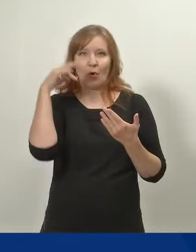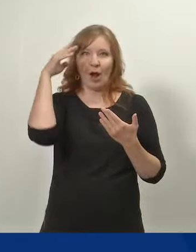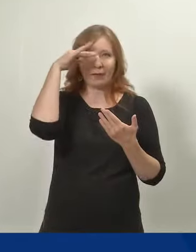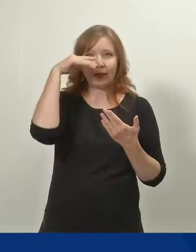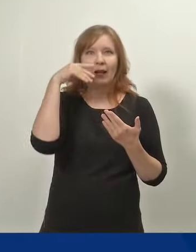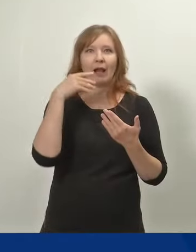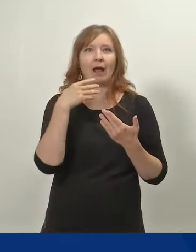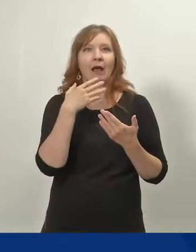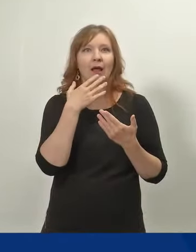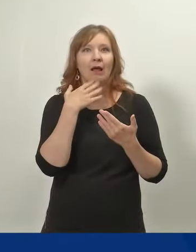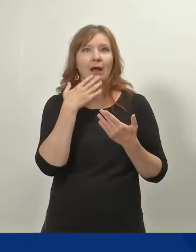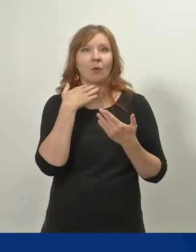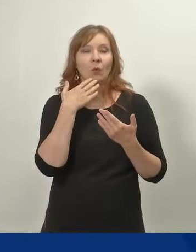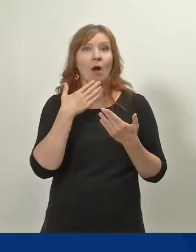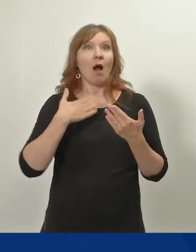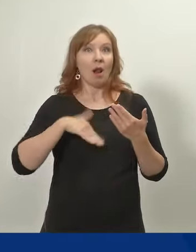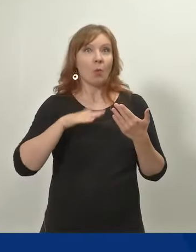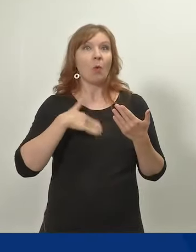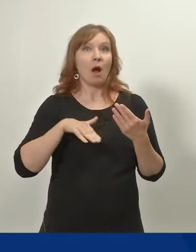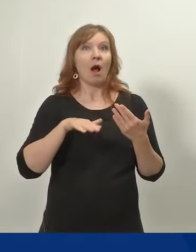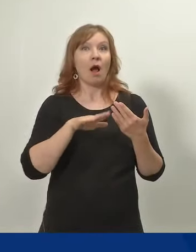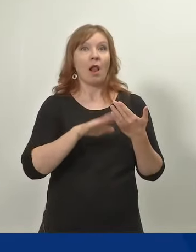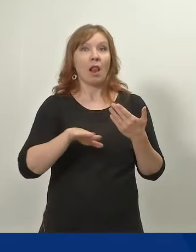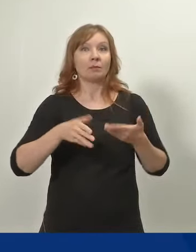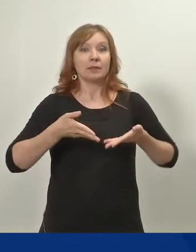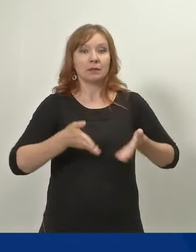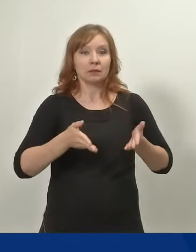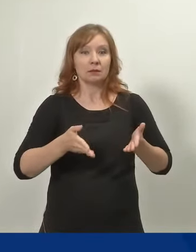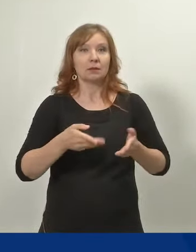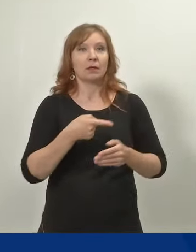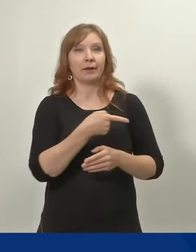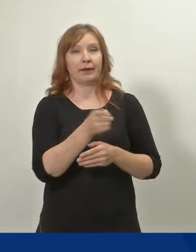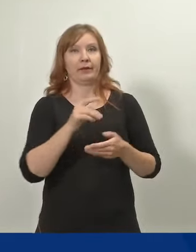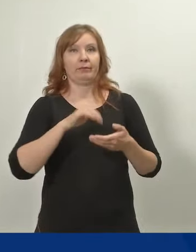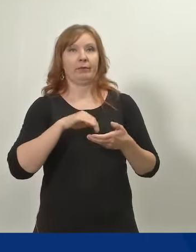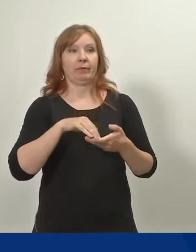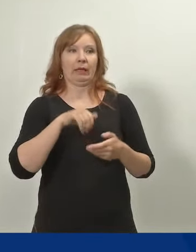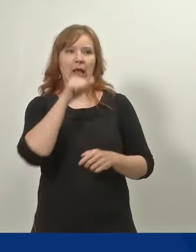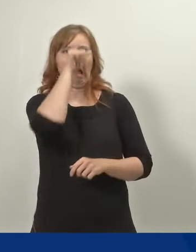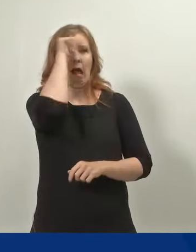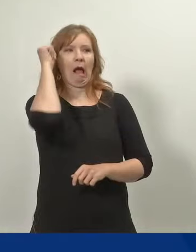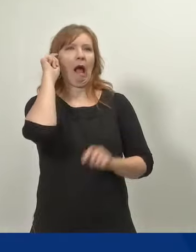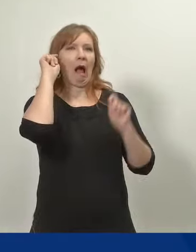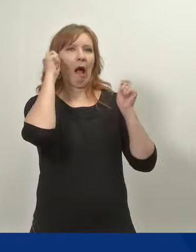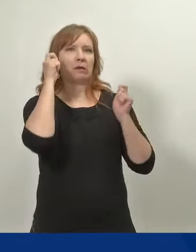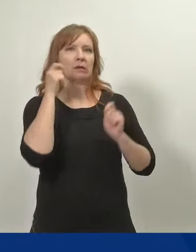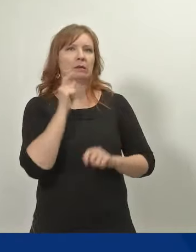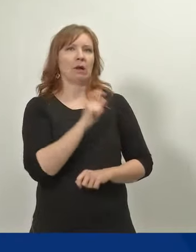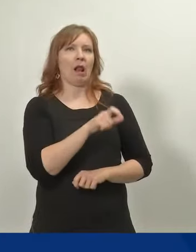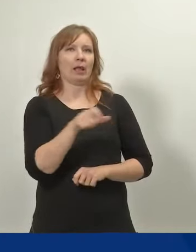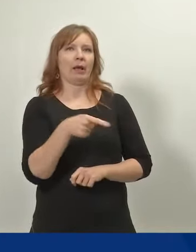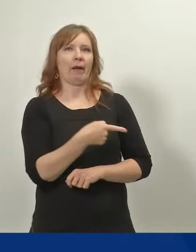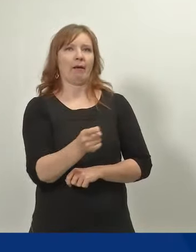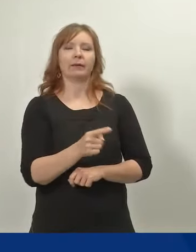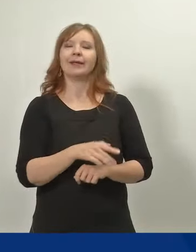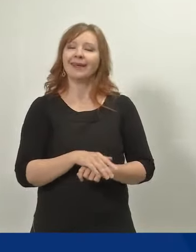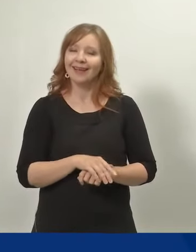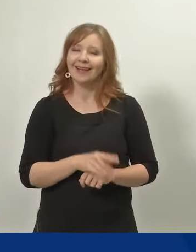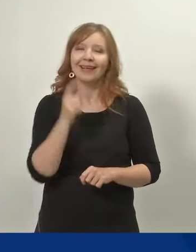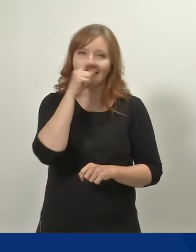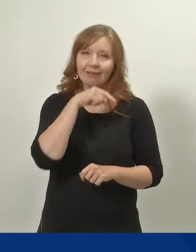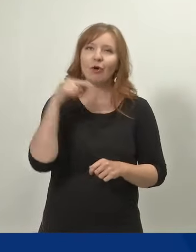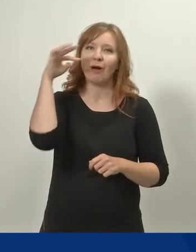jotka lapsia tähän maailmaan haluavat tuoda, niin että he olisivat jollain tavalla hankalia, vaan että me tarvitsemme ja siinä me tarvitaan